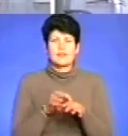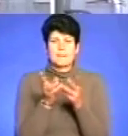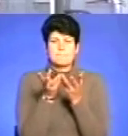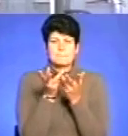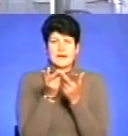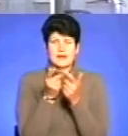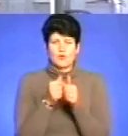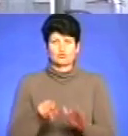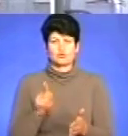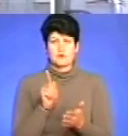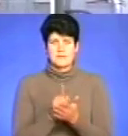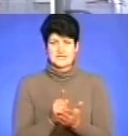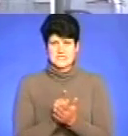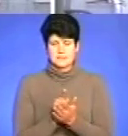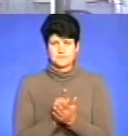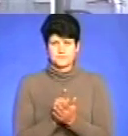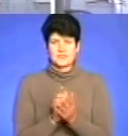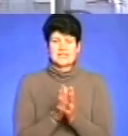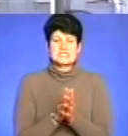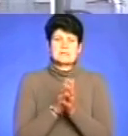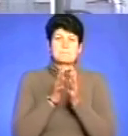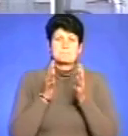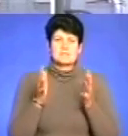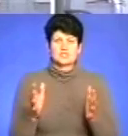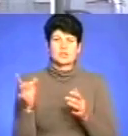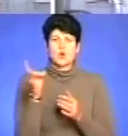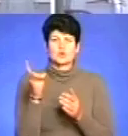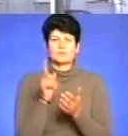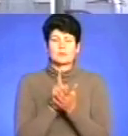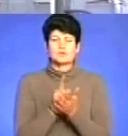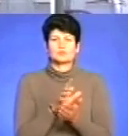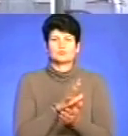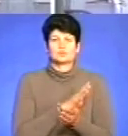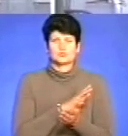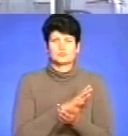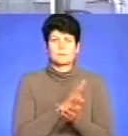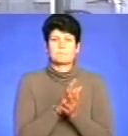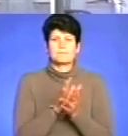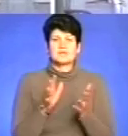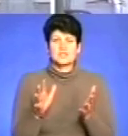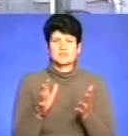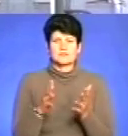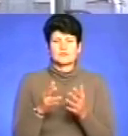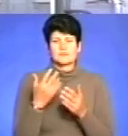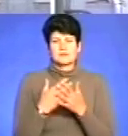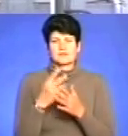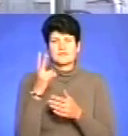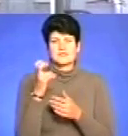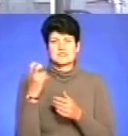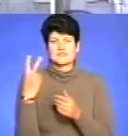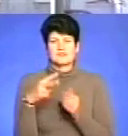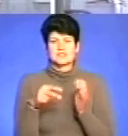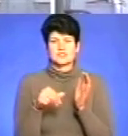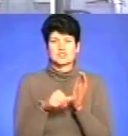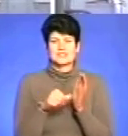перерахунок пенсій. Збільшення розміру пенсії відбулося майже у 226 тисяч